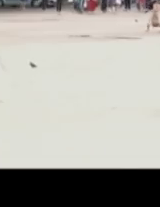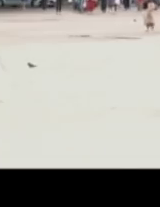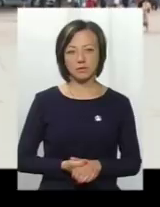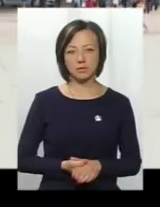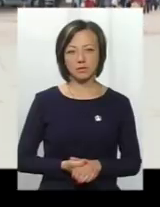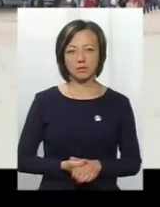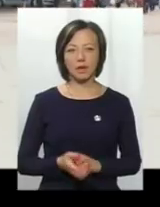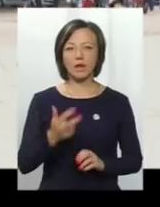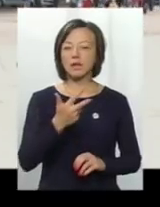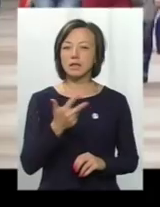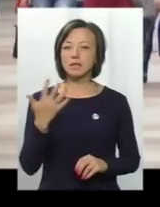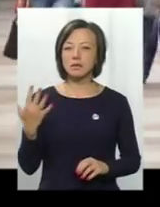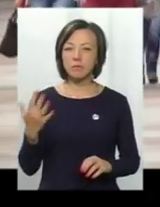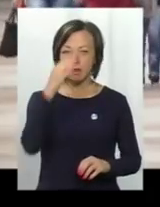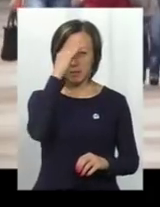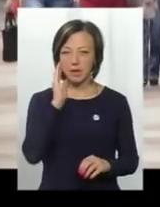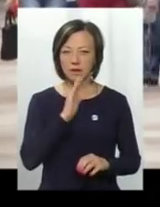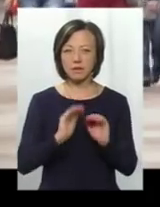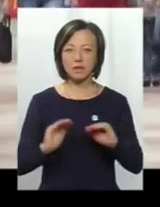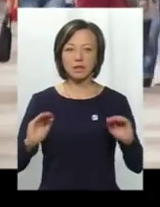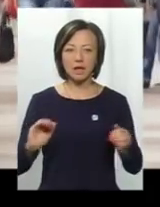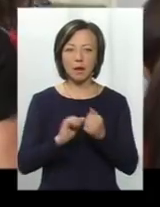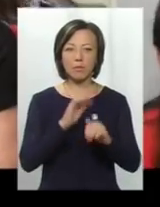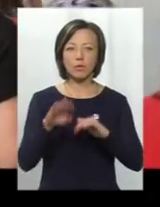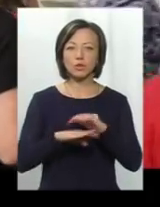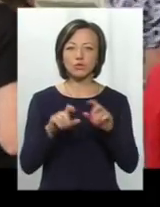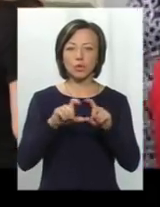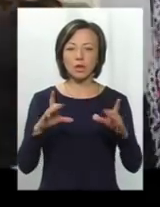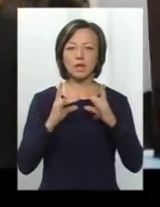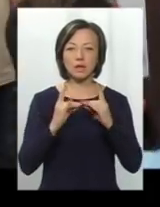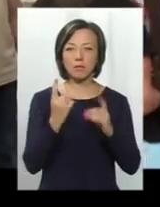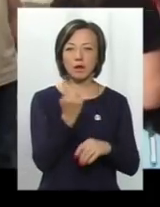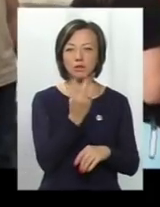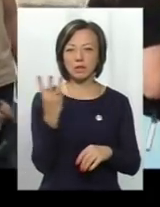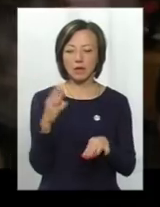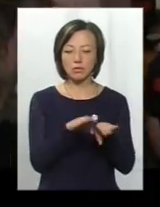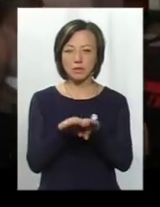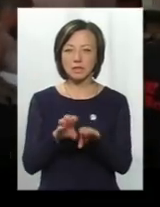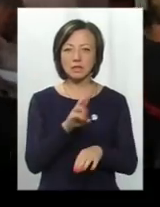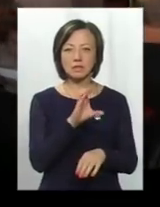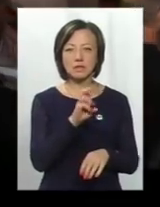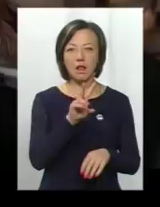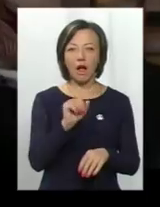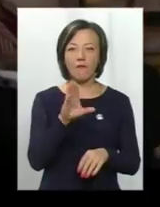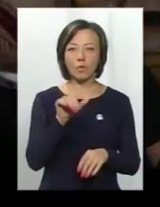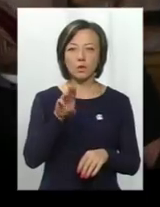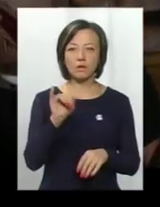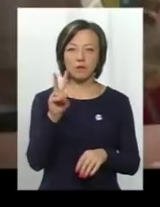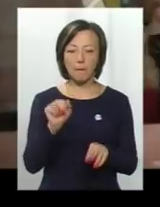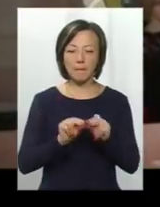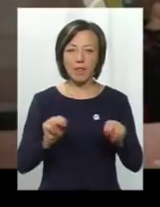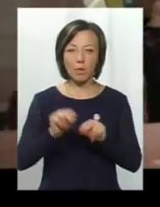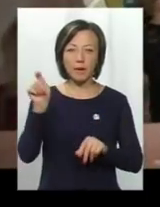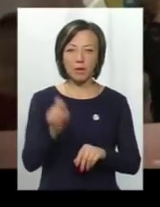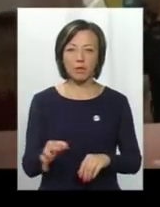35 батьків учнів Кам'янець-Подільської школи-інтернату, 1-3 ступенів «Славутинка» та педагоги закладу приїхали до обласної